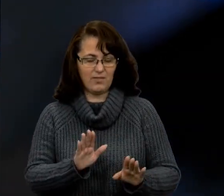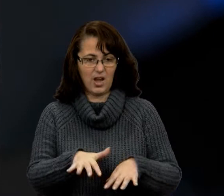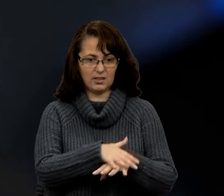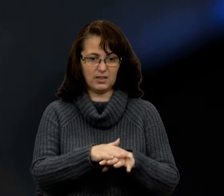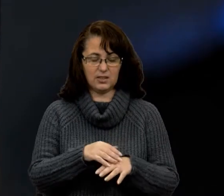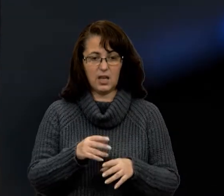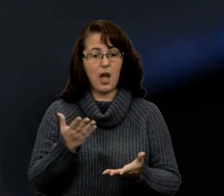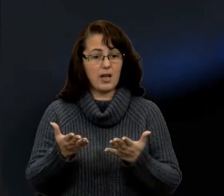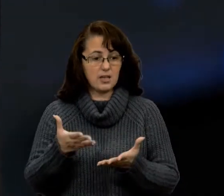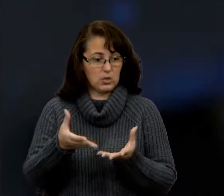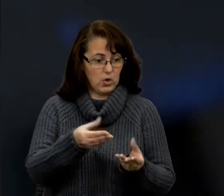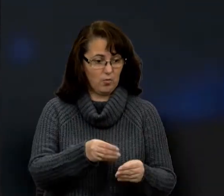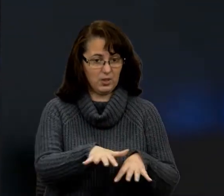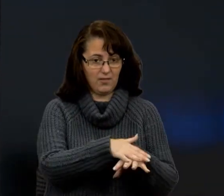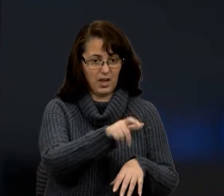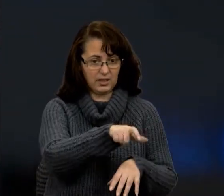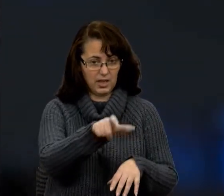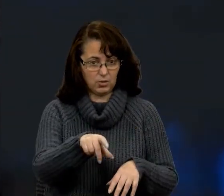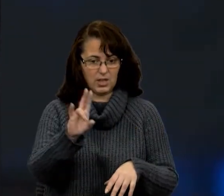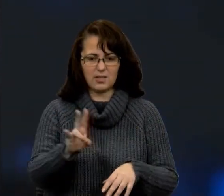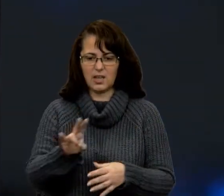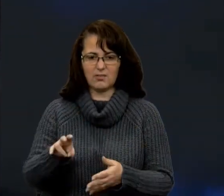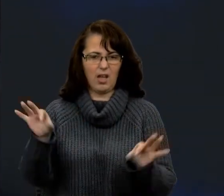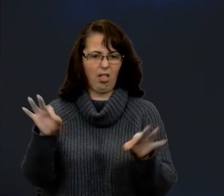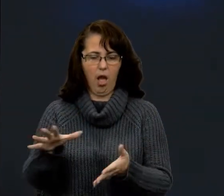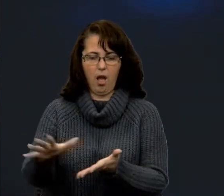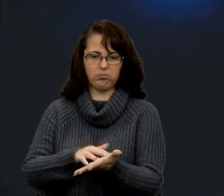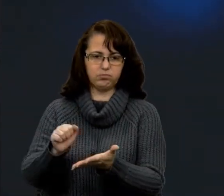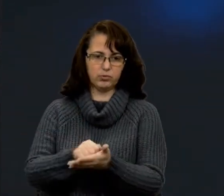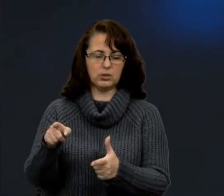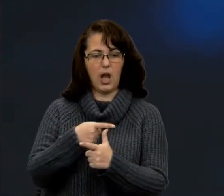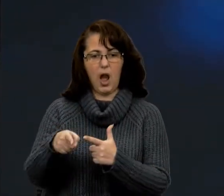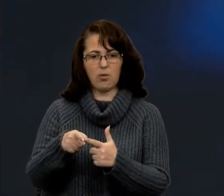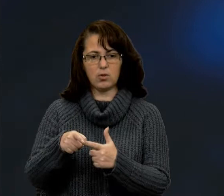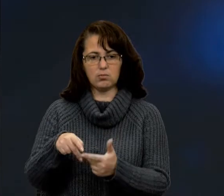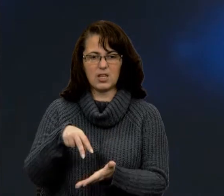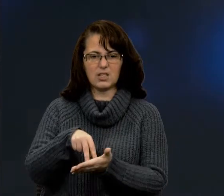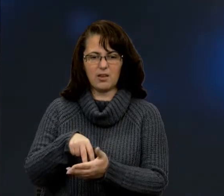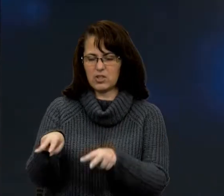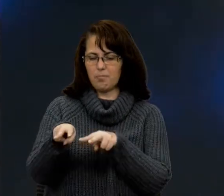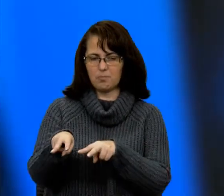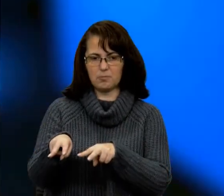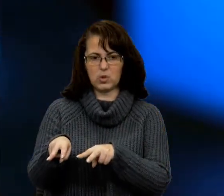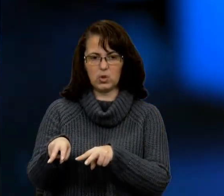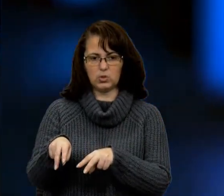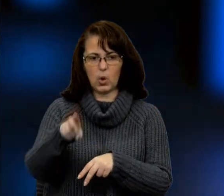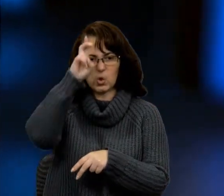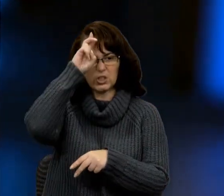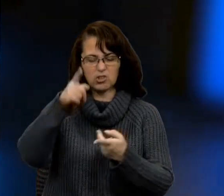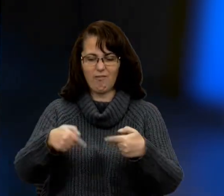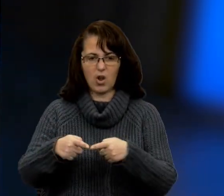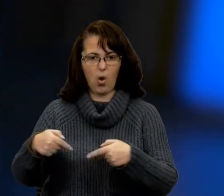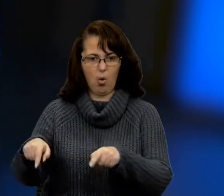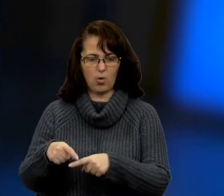знищується, або опиняється під дуже жорстким контролем державних органів, які проводять